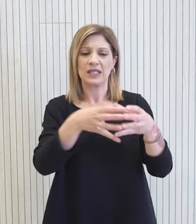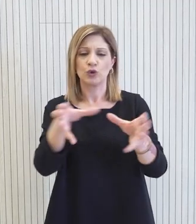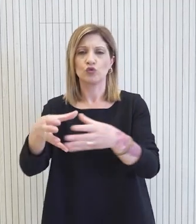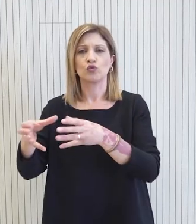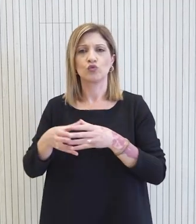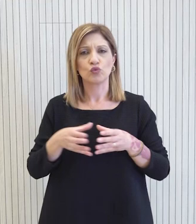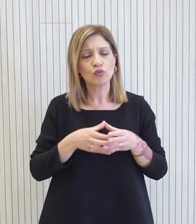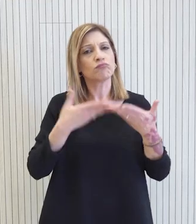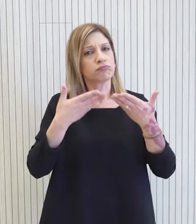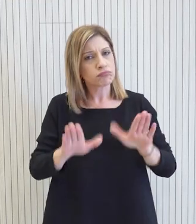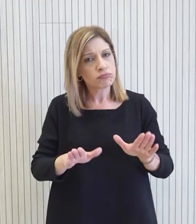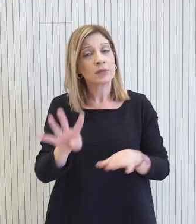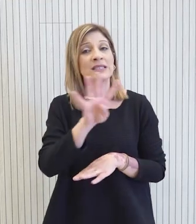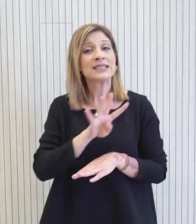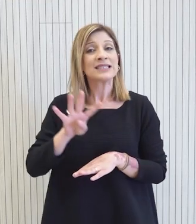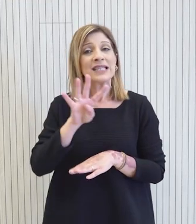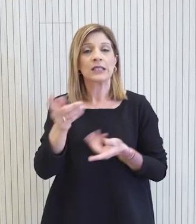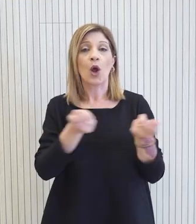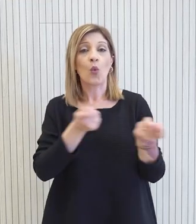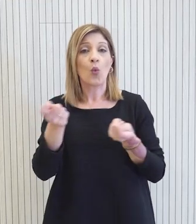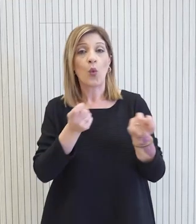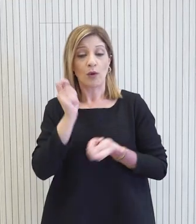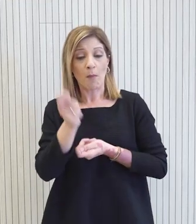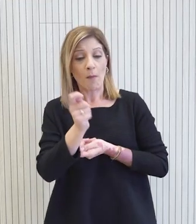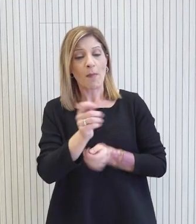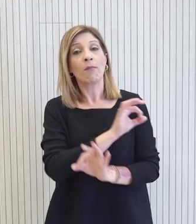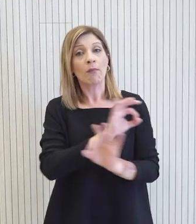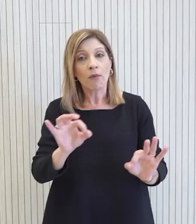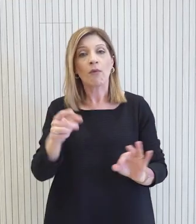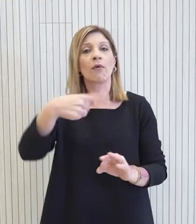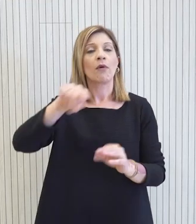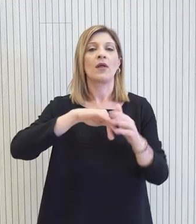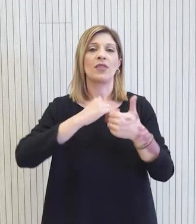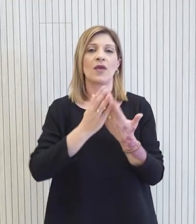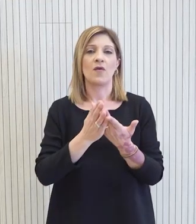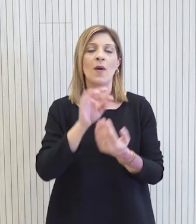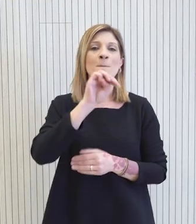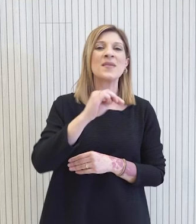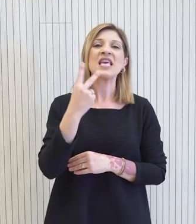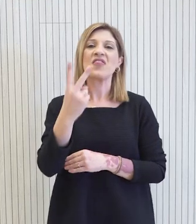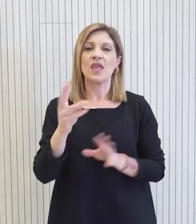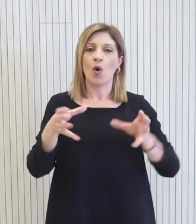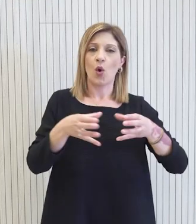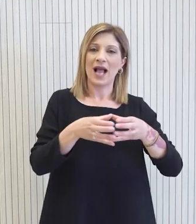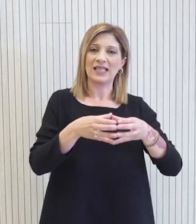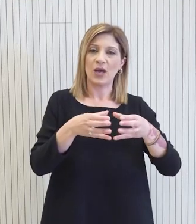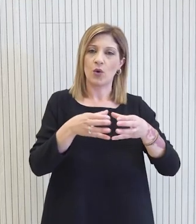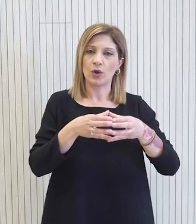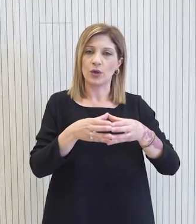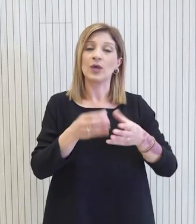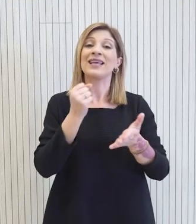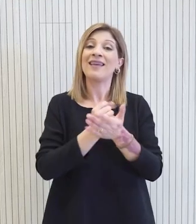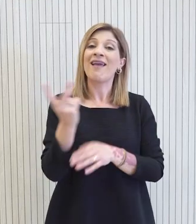καθώς έχουν εξαντληθεί και οι τέσσερις χορηγίες για αγορά καινούργιου ηλεκτρικού οχήματος κατηγορίας νη 2 και